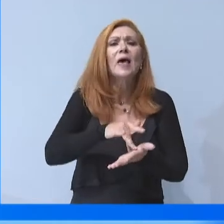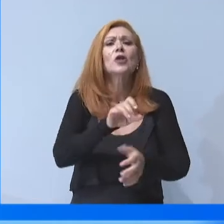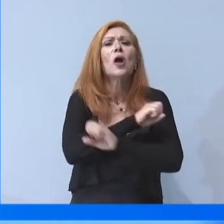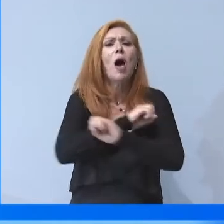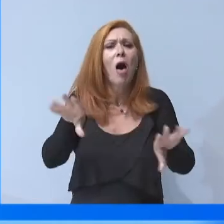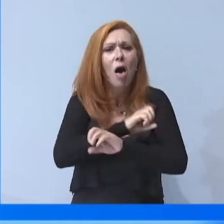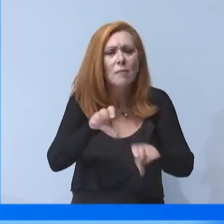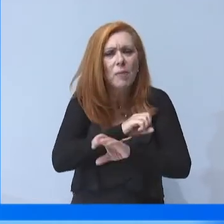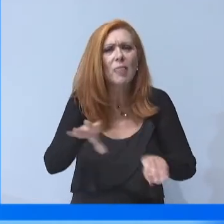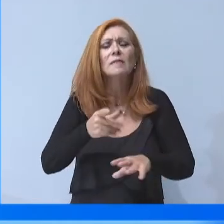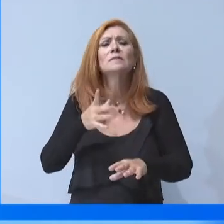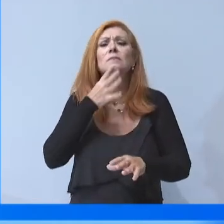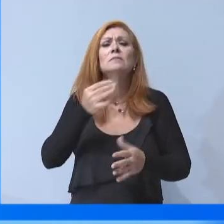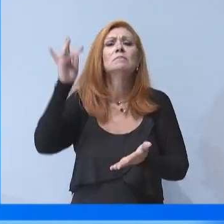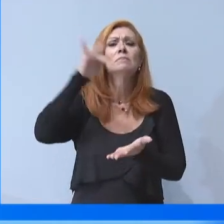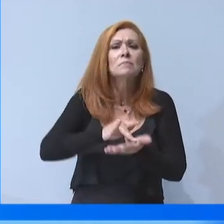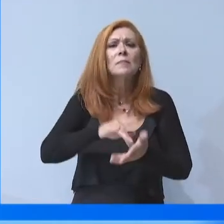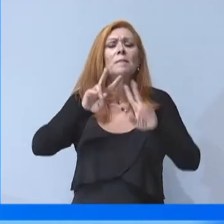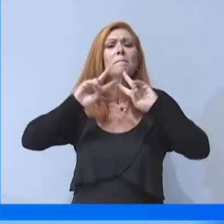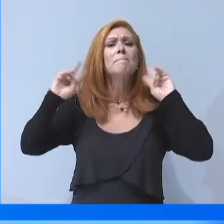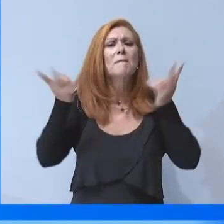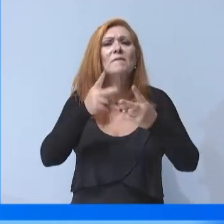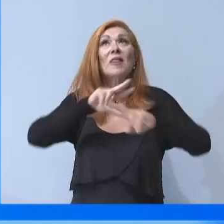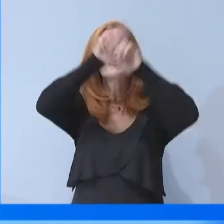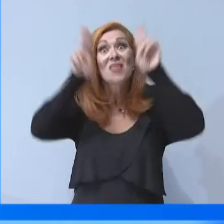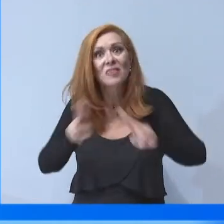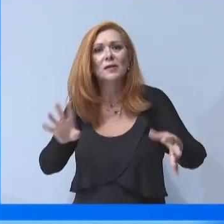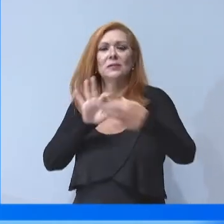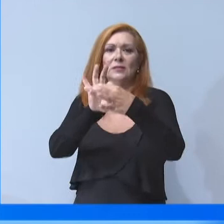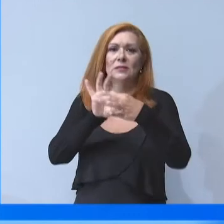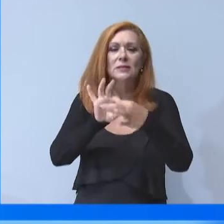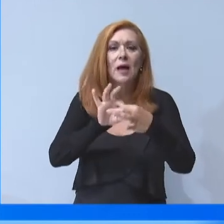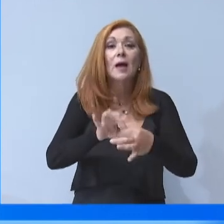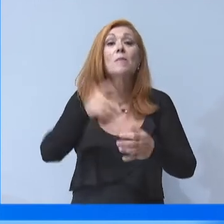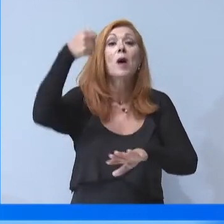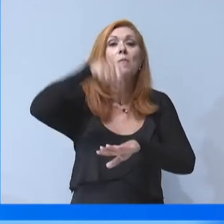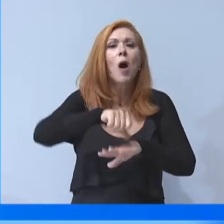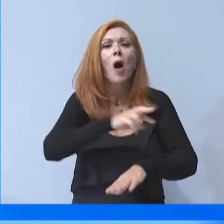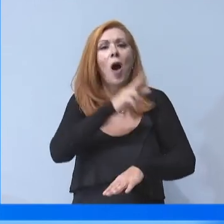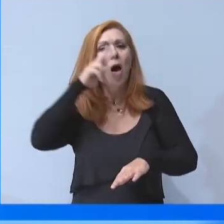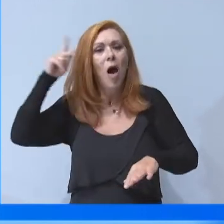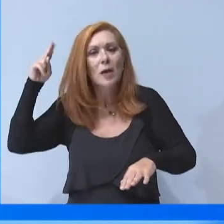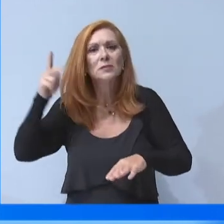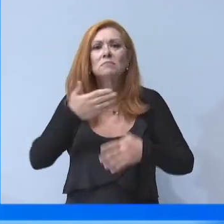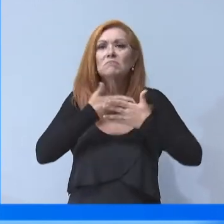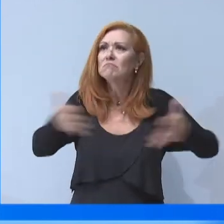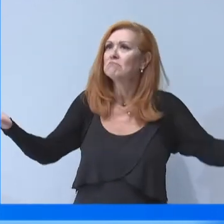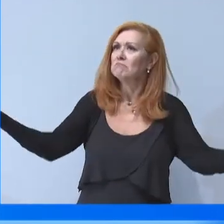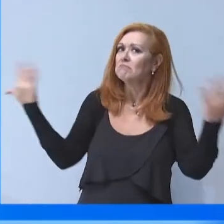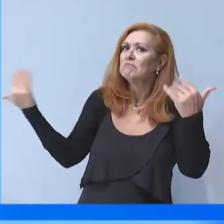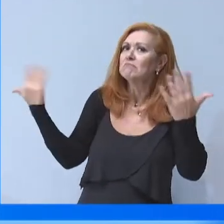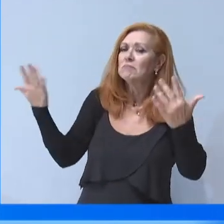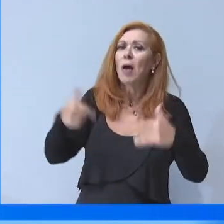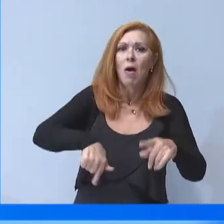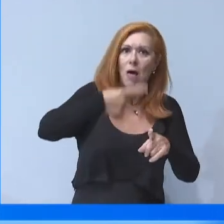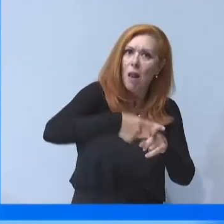καινοτομίας, κόμβο διαπεριφερειακής και διεθνούς συνεργασίας, μια έξυπνη πόλη ανοιχτή στην ευρύτερη γειτονιά της μέσα και έξω από τη χώρα.